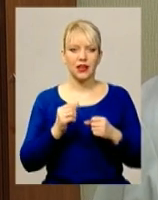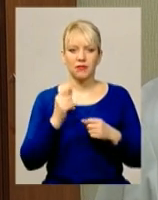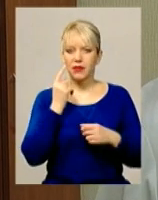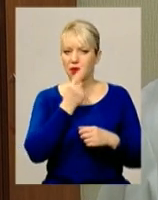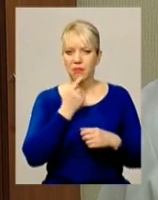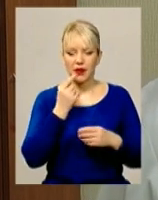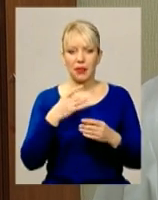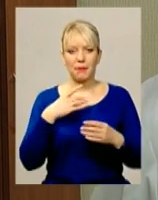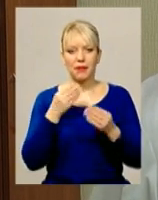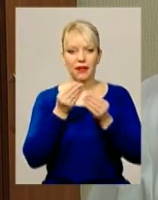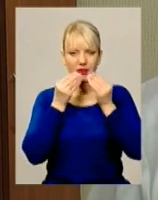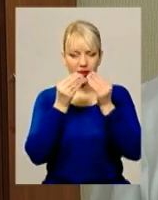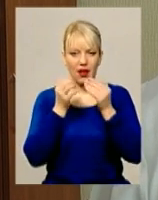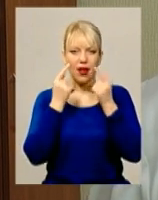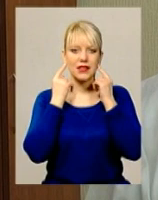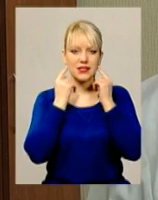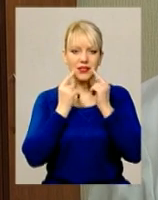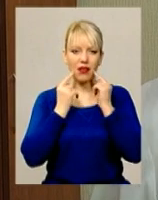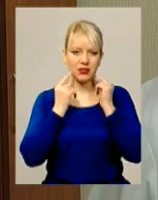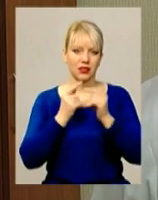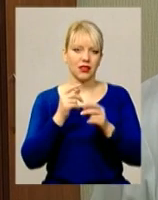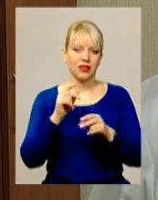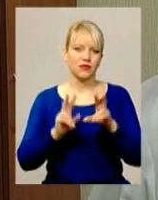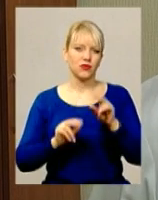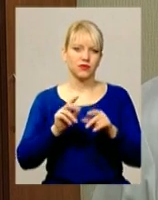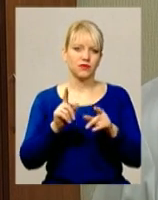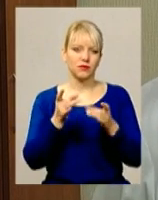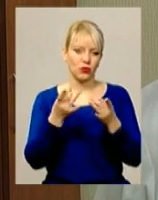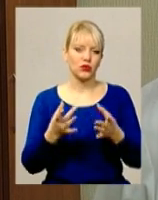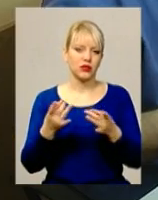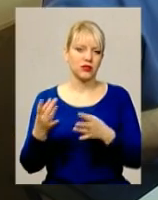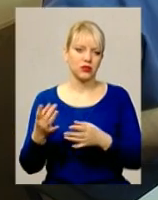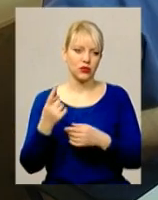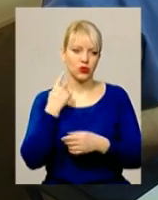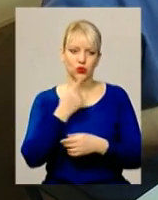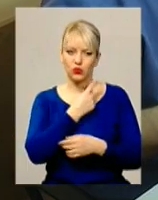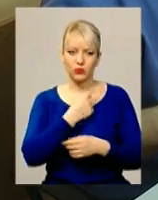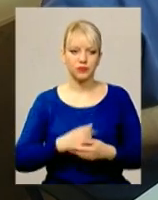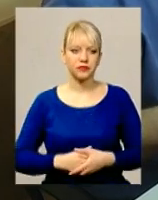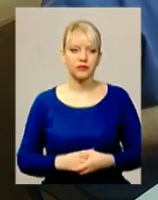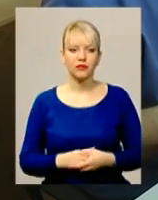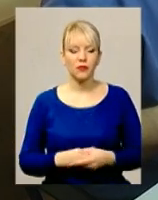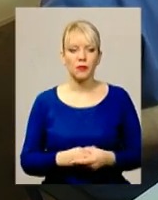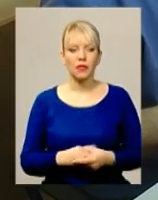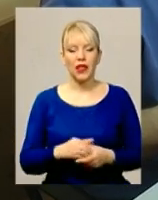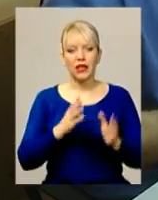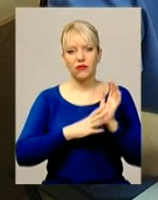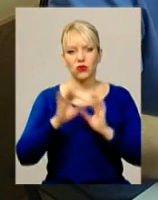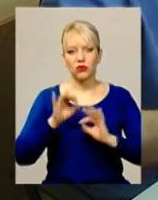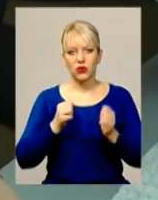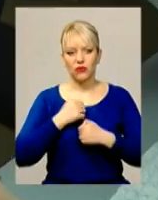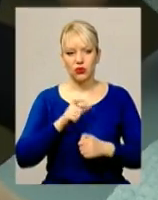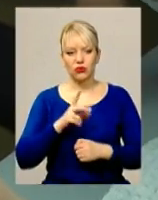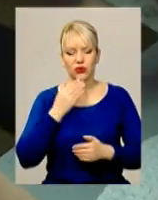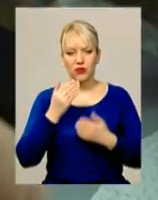кераміку, металопластмасу, а взагалі вже постараємося трошки простіше робити зуби. 90% військових, які звертаються до